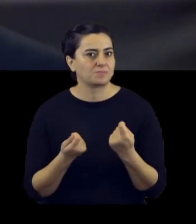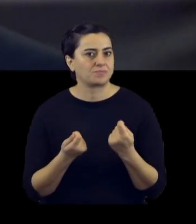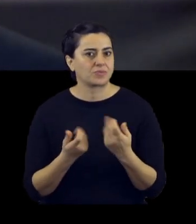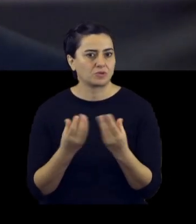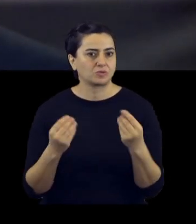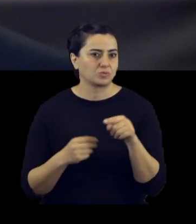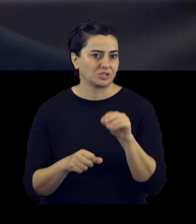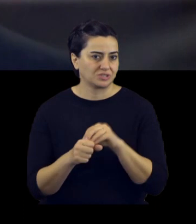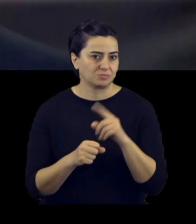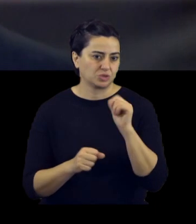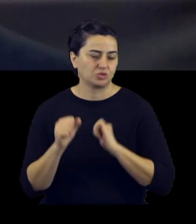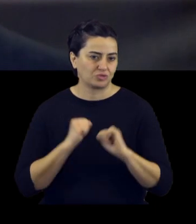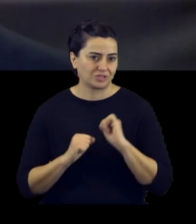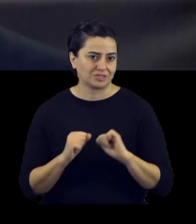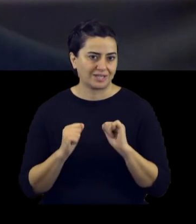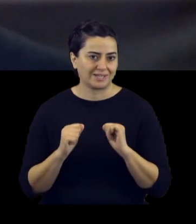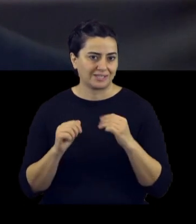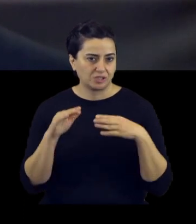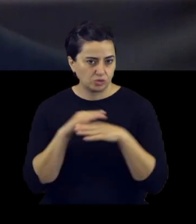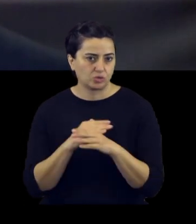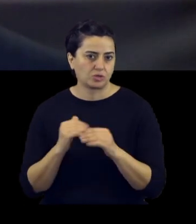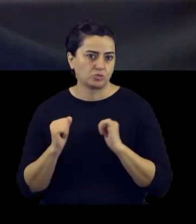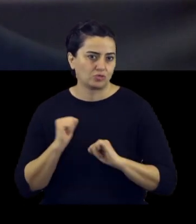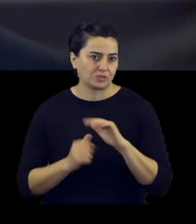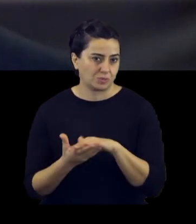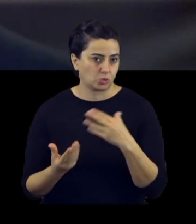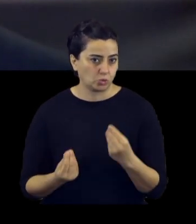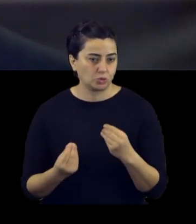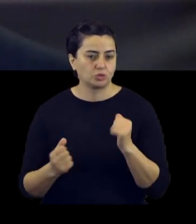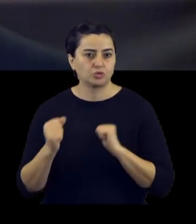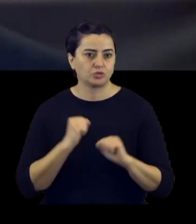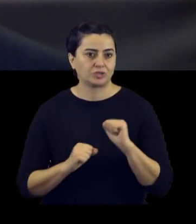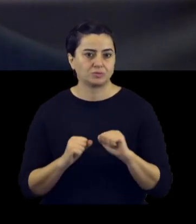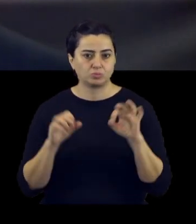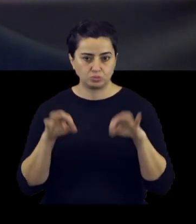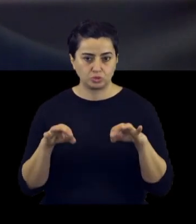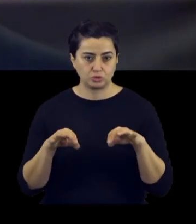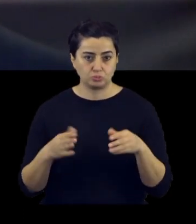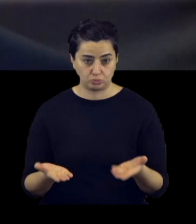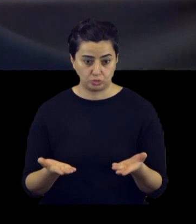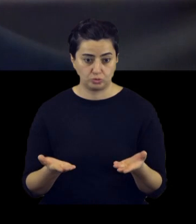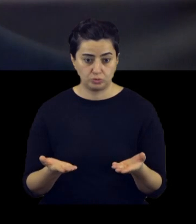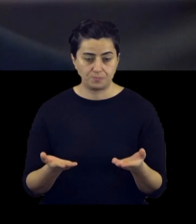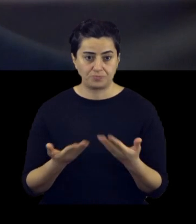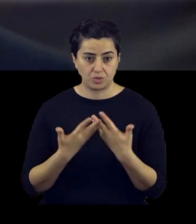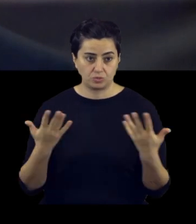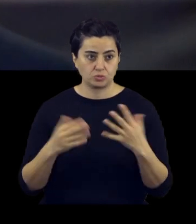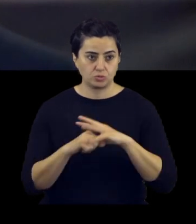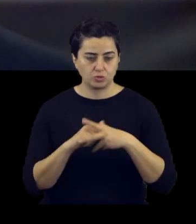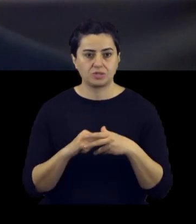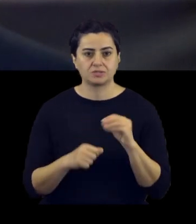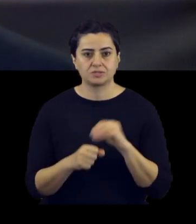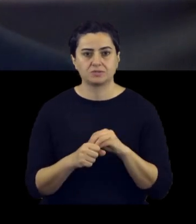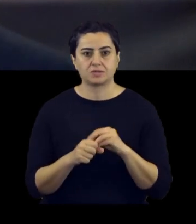Ve pek çokları bunun için bir üniversite eğitiminden geçiyorlar. Fakat üniversite eğitimi de bugünün bu geniş